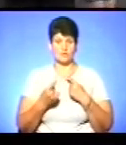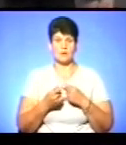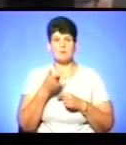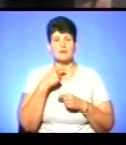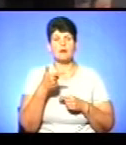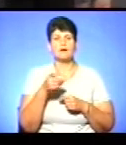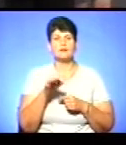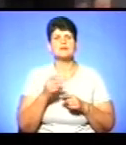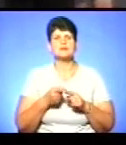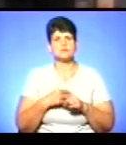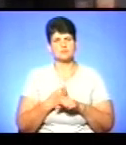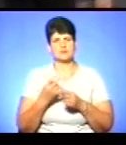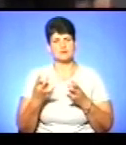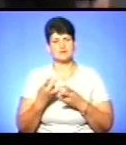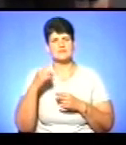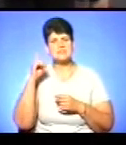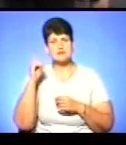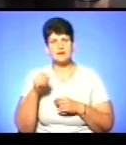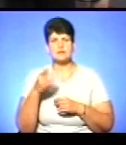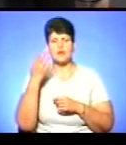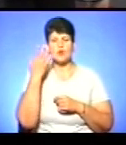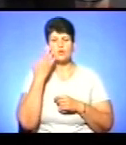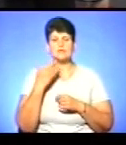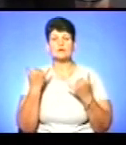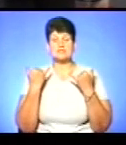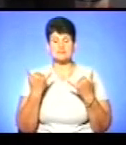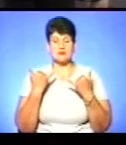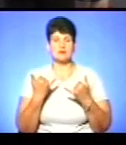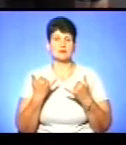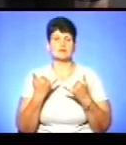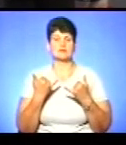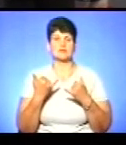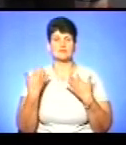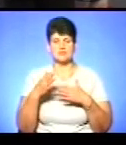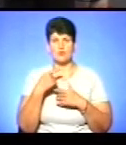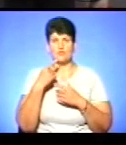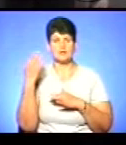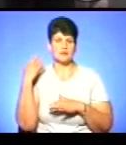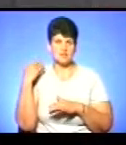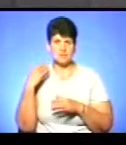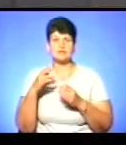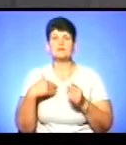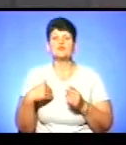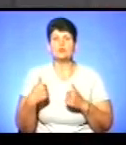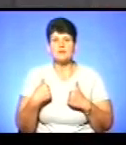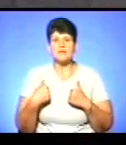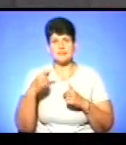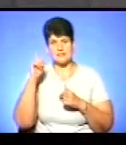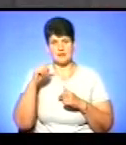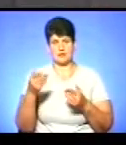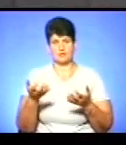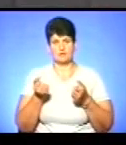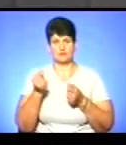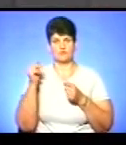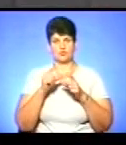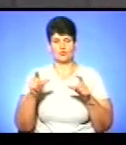це має бути реалізовано? Ви знаєте, колись, от зараз, як завжди говорили, для чого мені такі знання, які я утримую в школі? Дуже